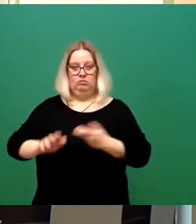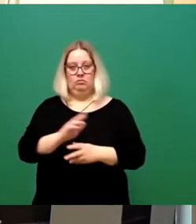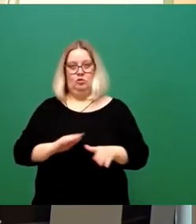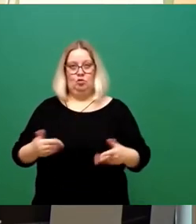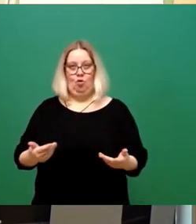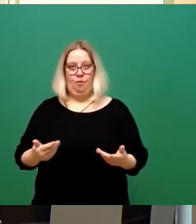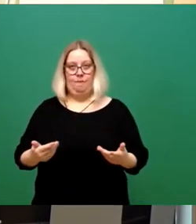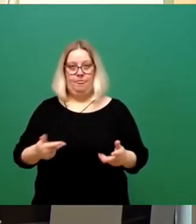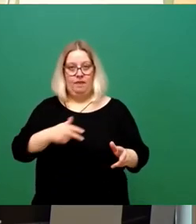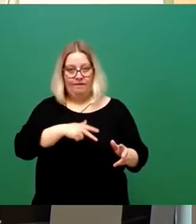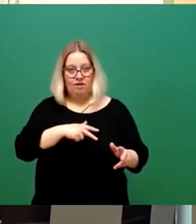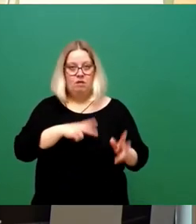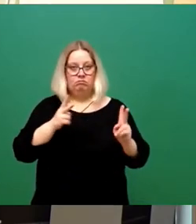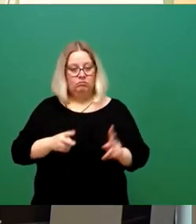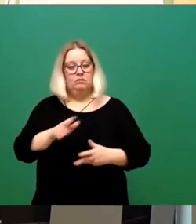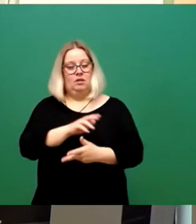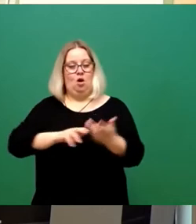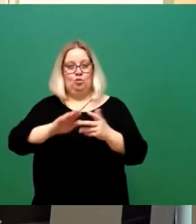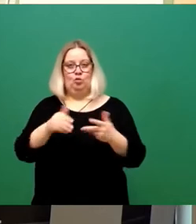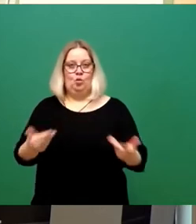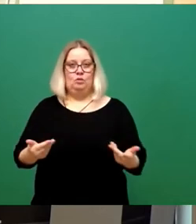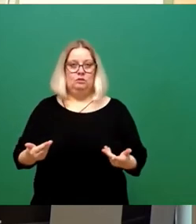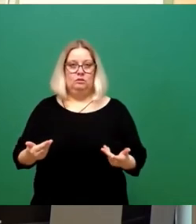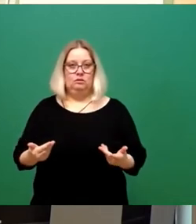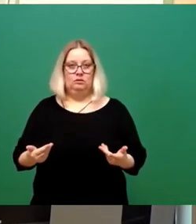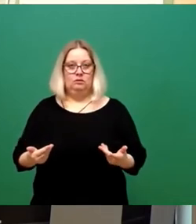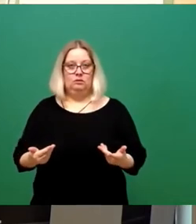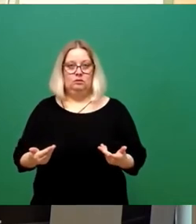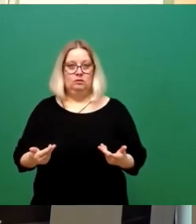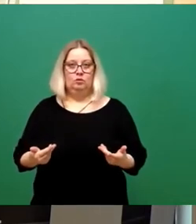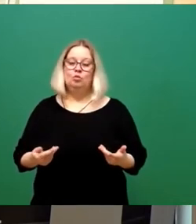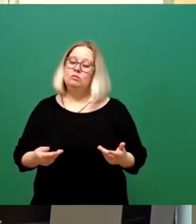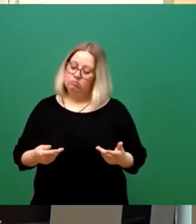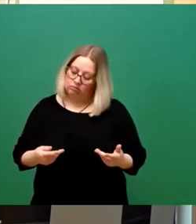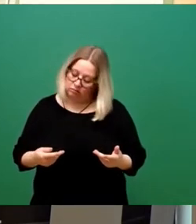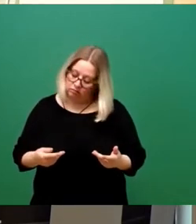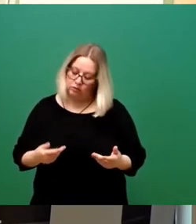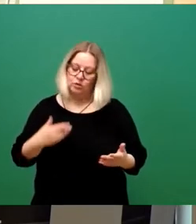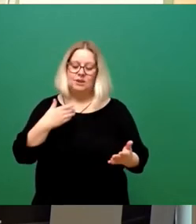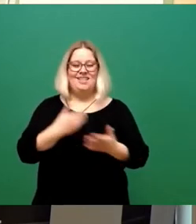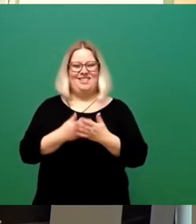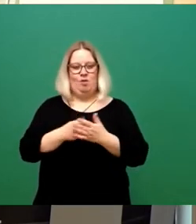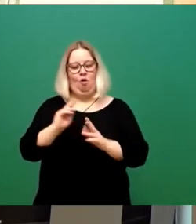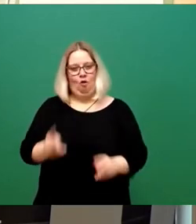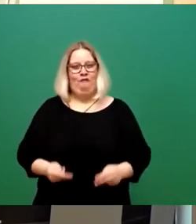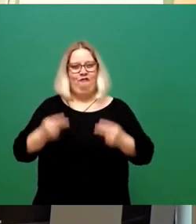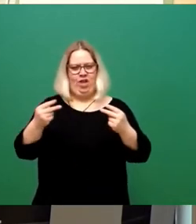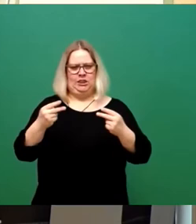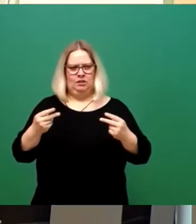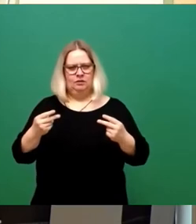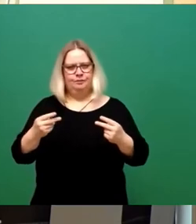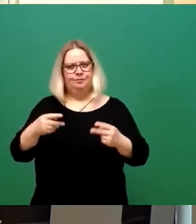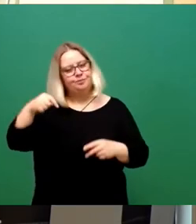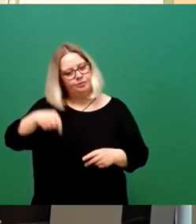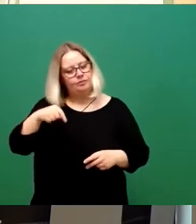Das ist das Skandalöse an diesem Verfahren. Und auch da, auch deshalb wäre es notwendig gewesen, hier heute